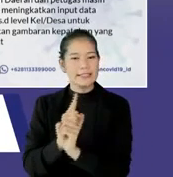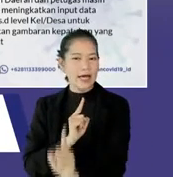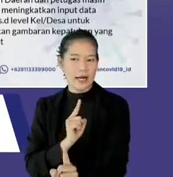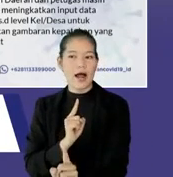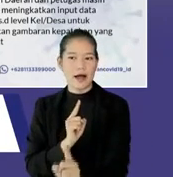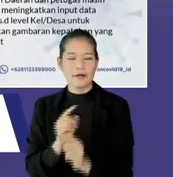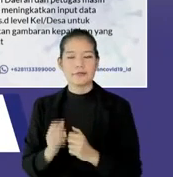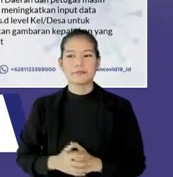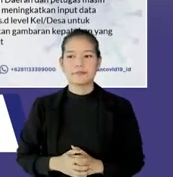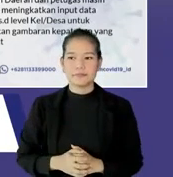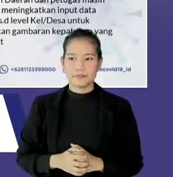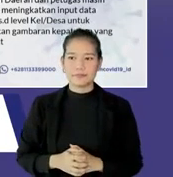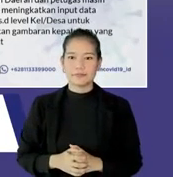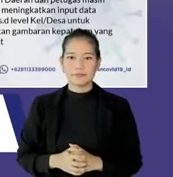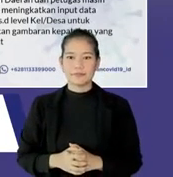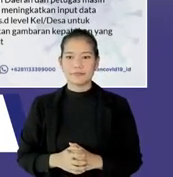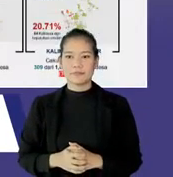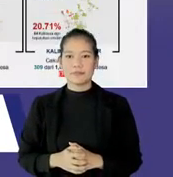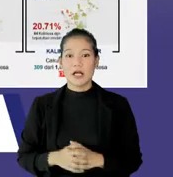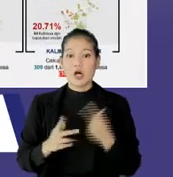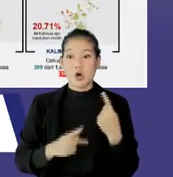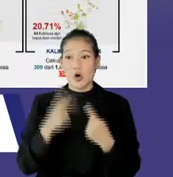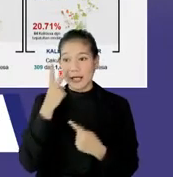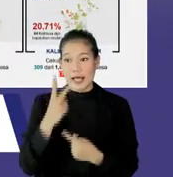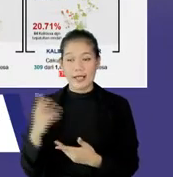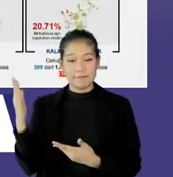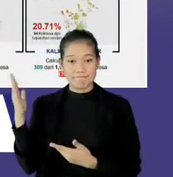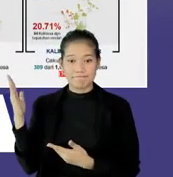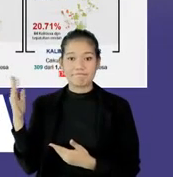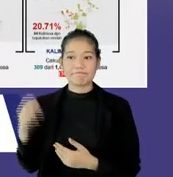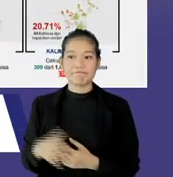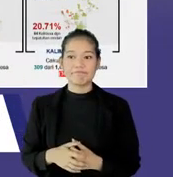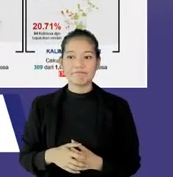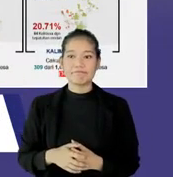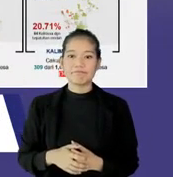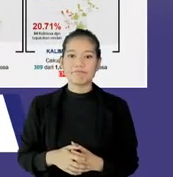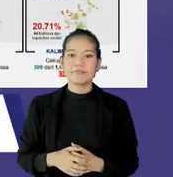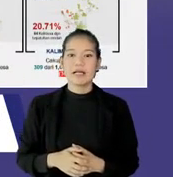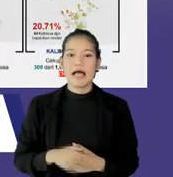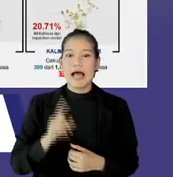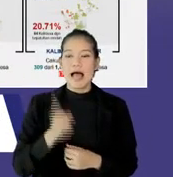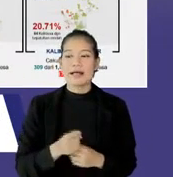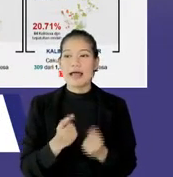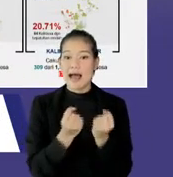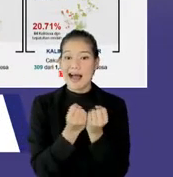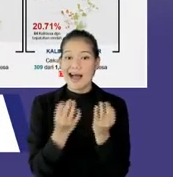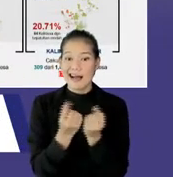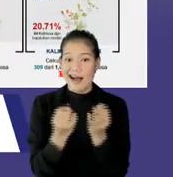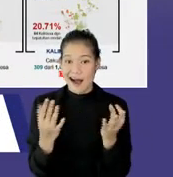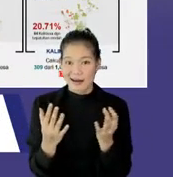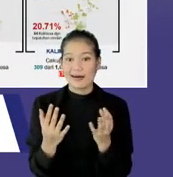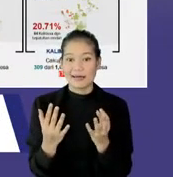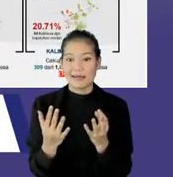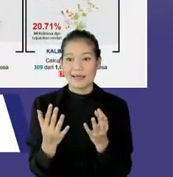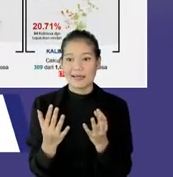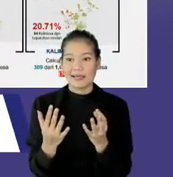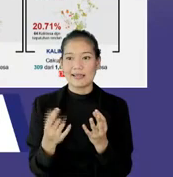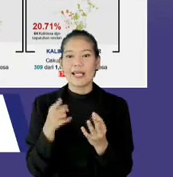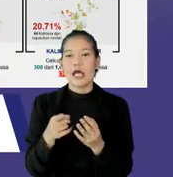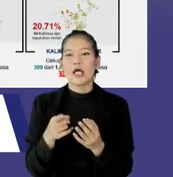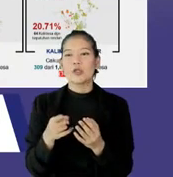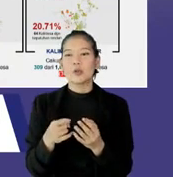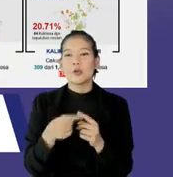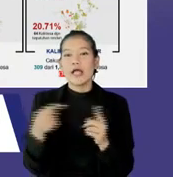provinsi, slide sebelumnya. Jadi kalau kita lihat di sana, di sini ada angka dokter Ola, ini sudah kita petakan,